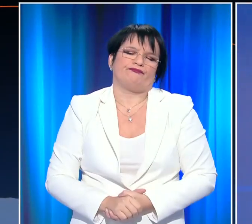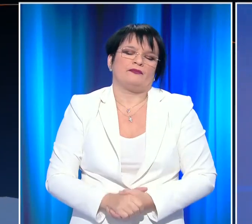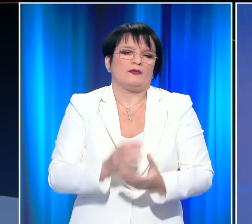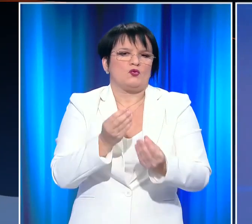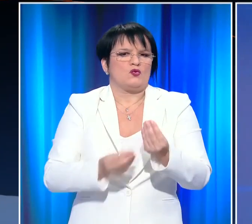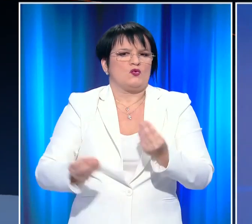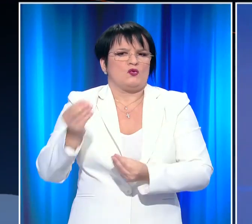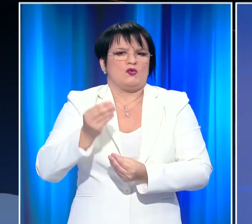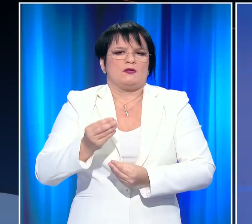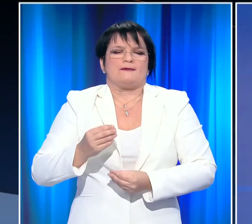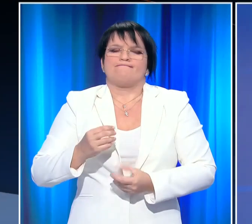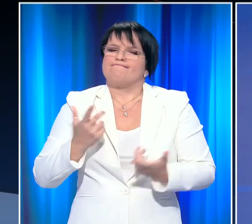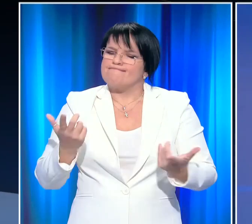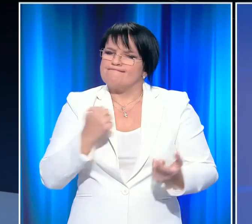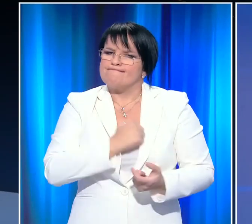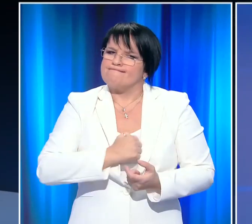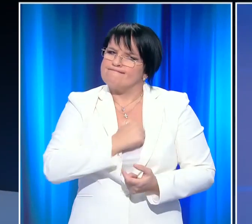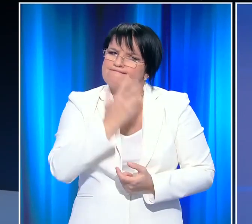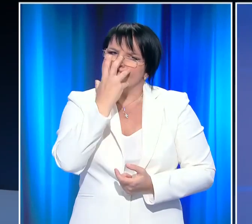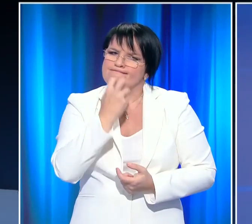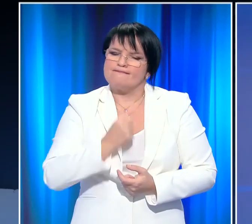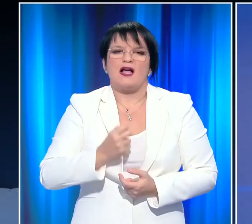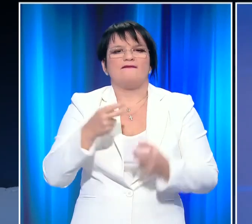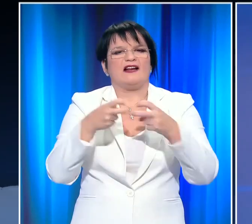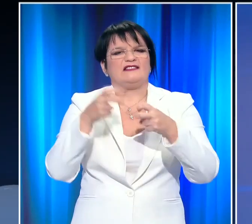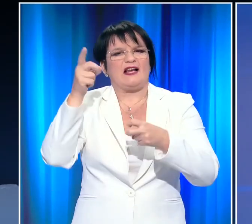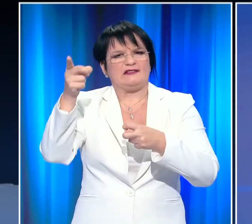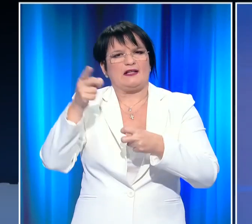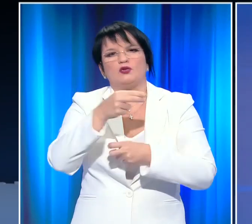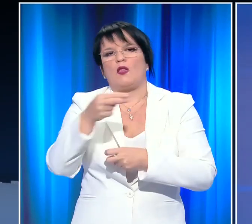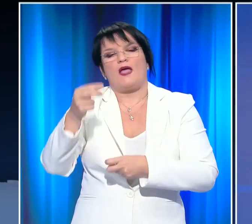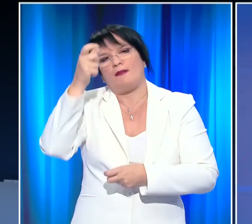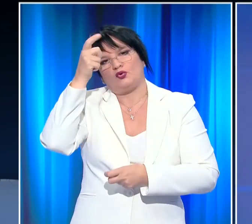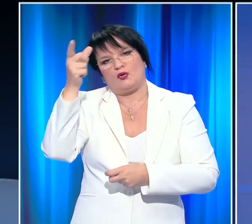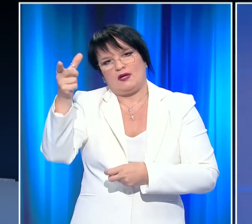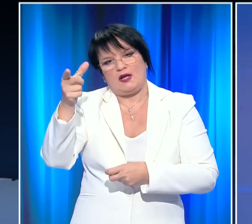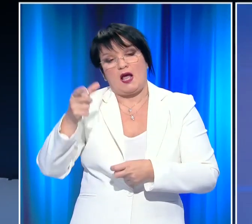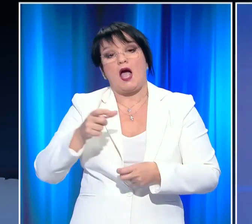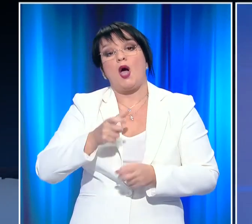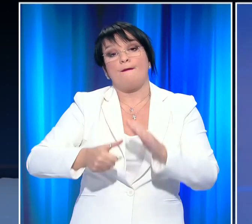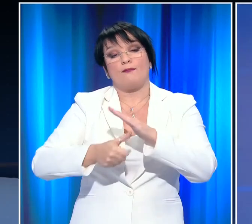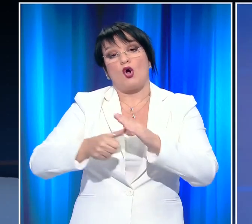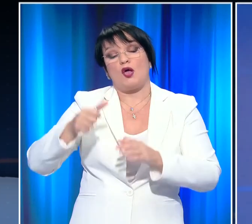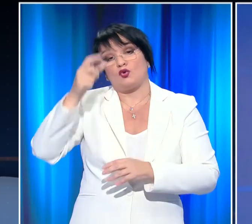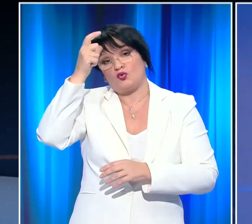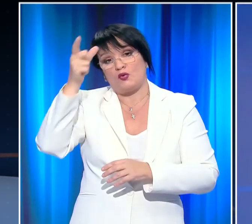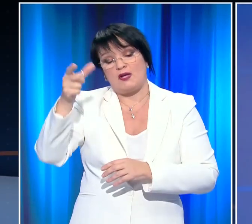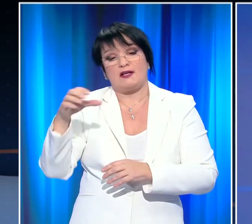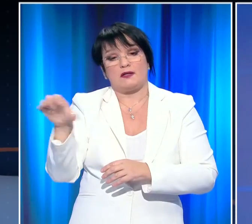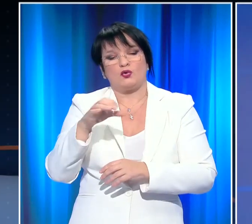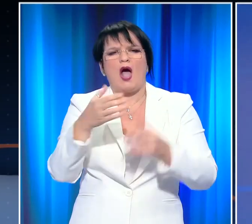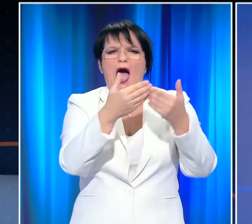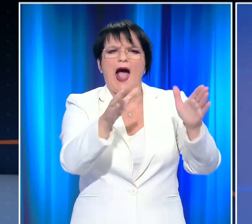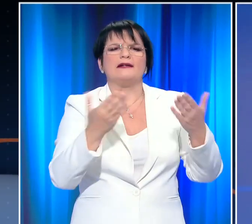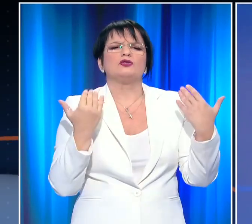και πιο βαρύ γίνεται το κλίμα στις Βρυξέλλες για την Τουρκία. Μάλιστα οι τελευταίες κινήσεις του Ερντογάν με το άνοιγμα των βαροσίων